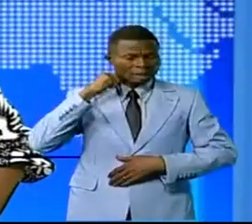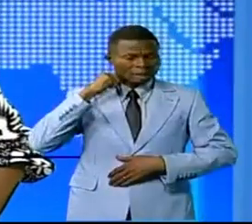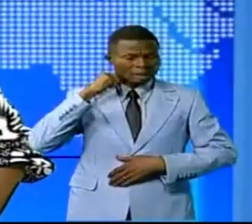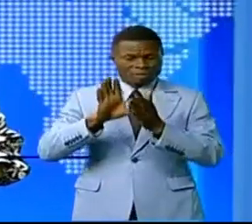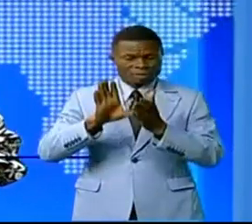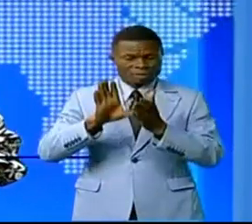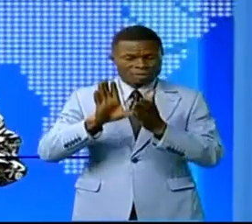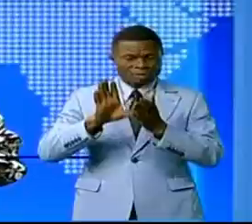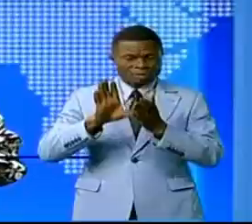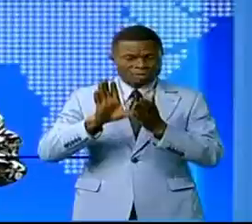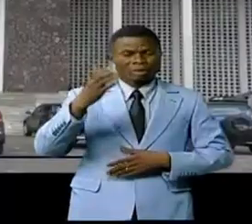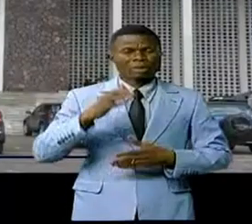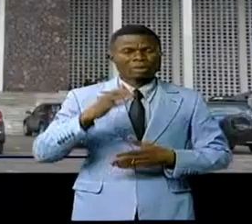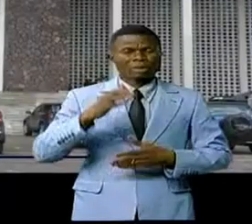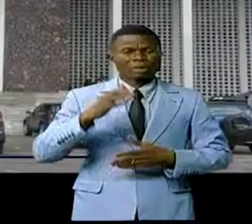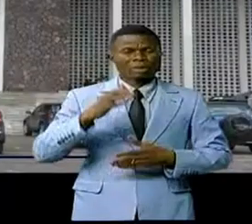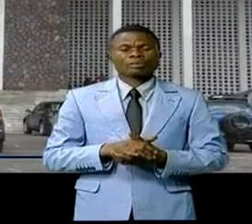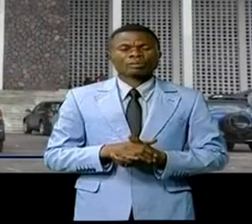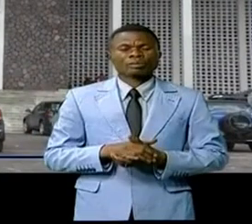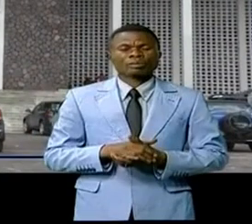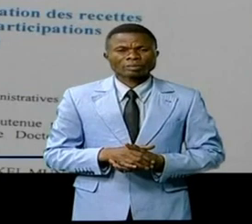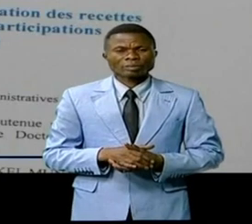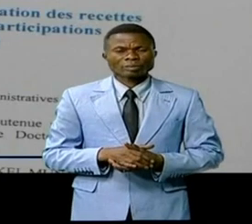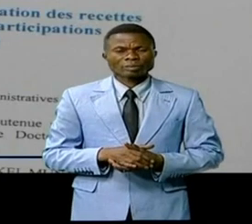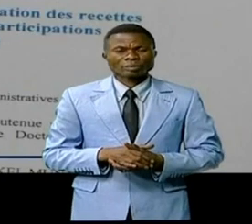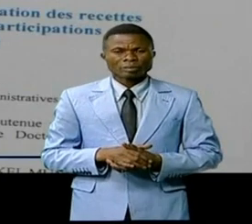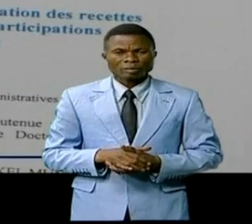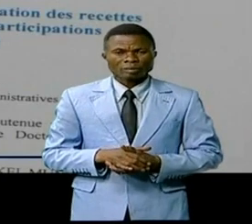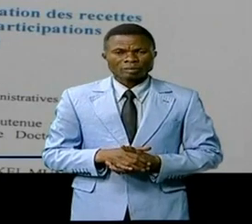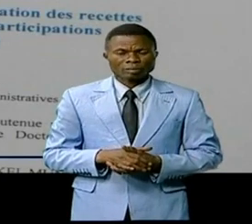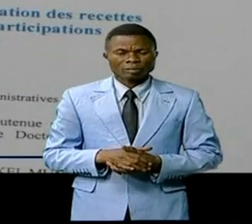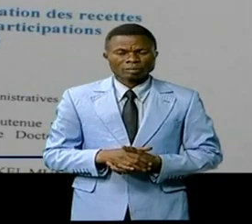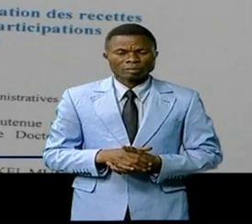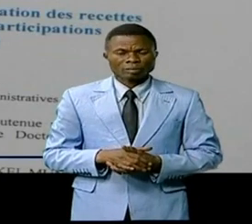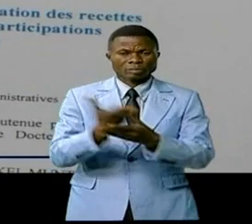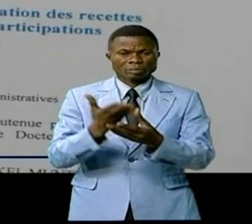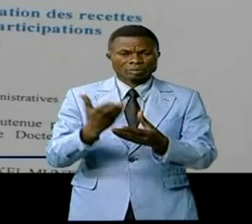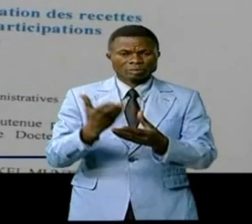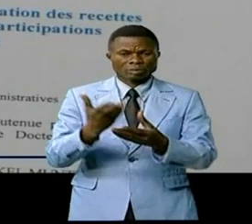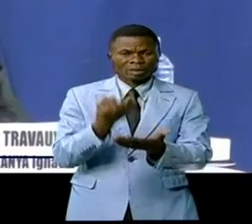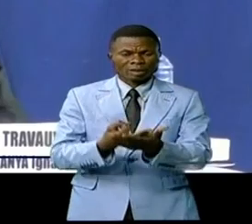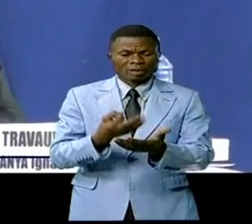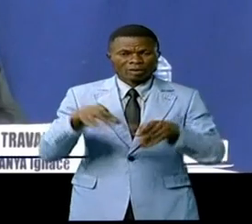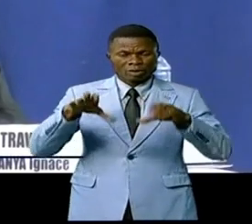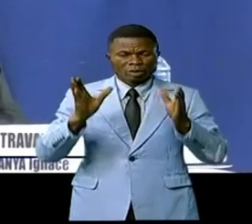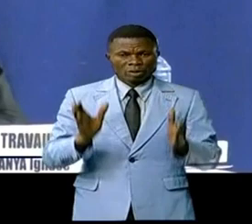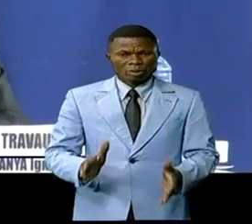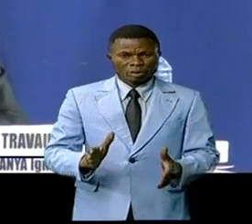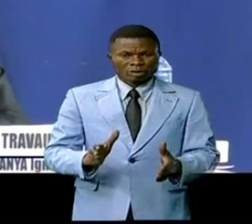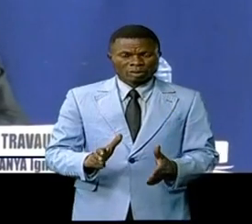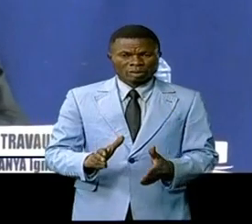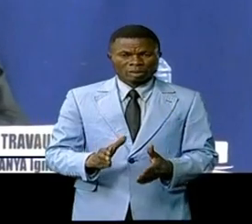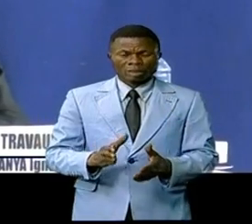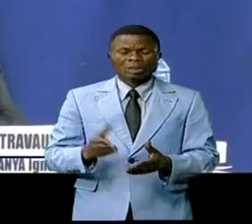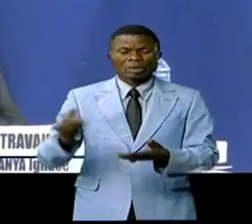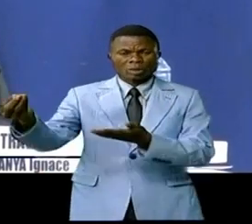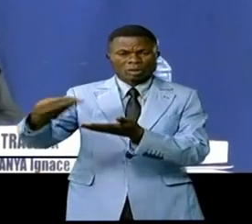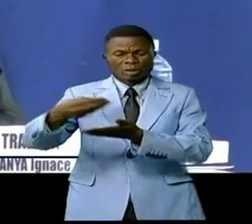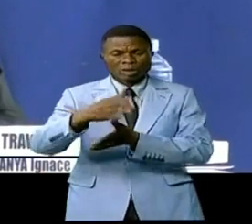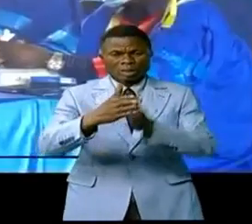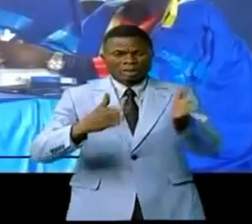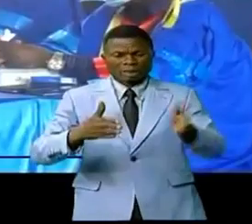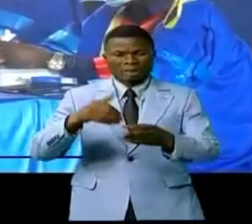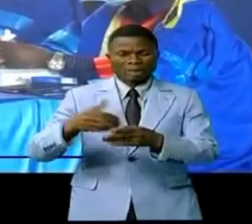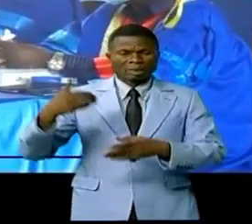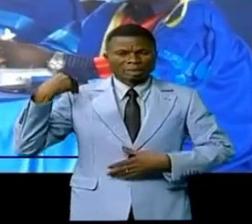parmi l'assistance. Je meinte dans une régie financière congolaise esquisse d'un modèle de mobilisation de recettes